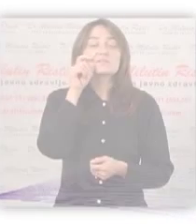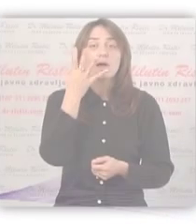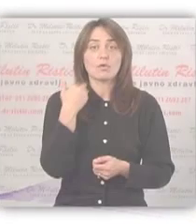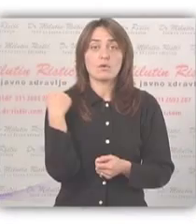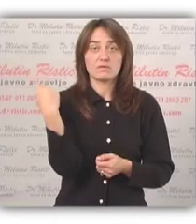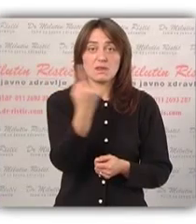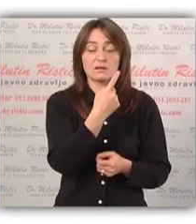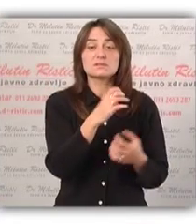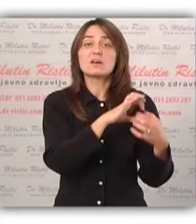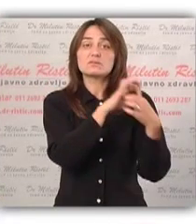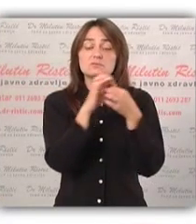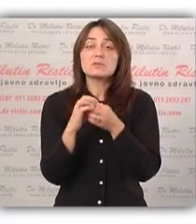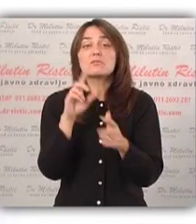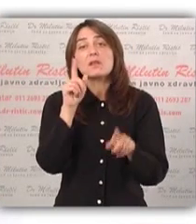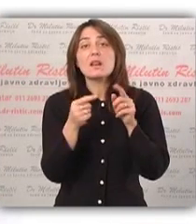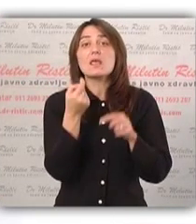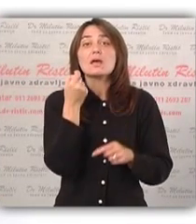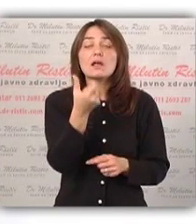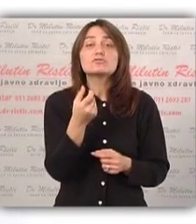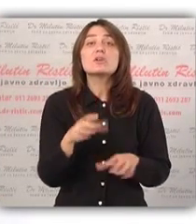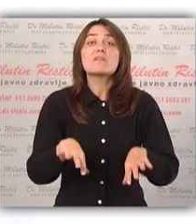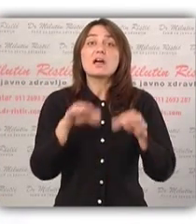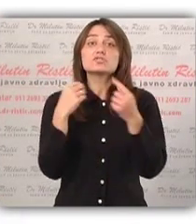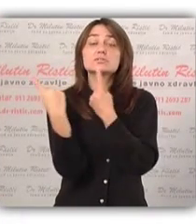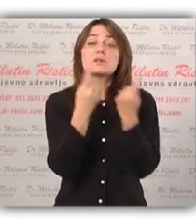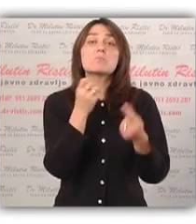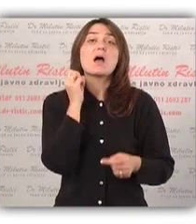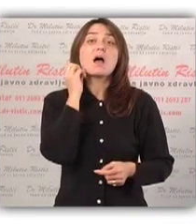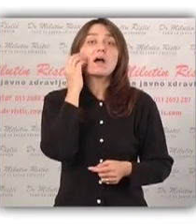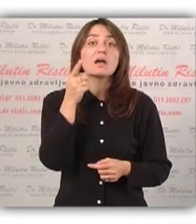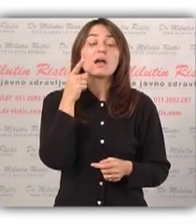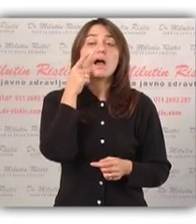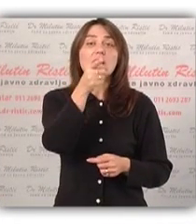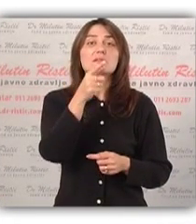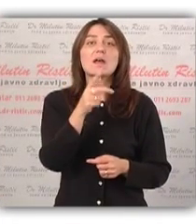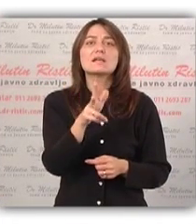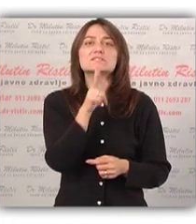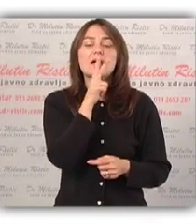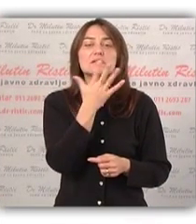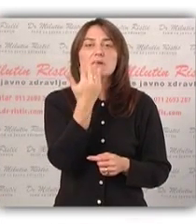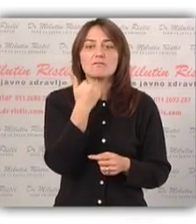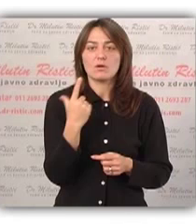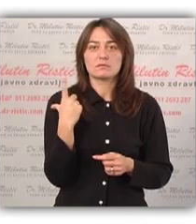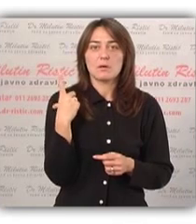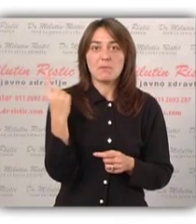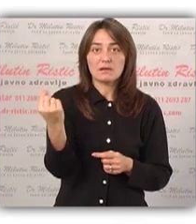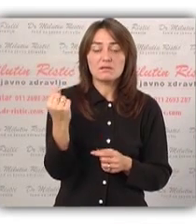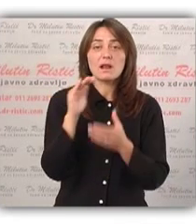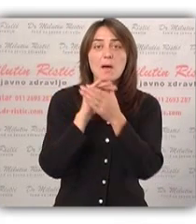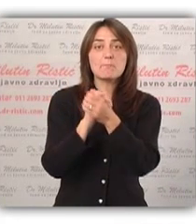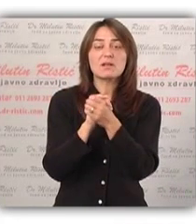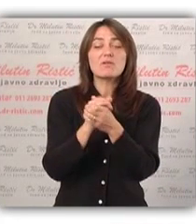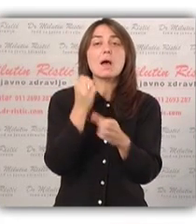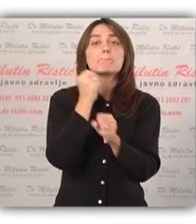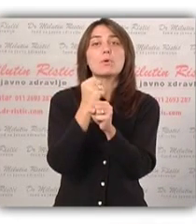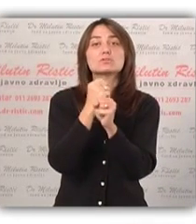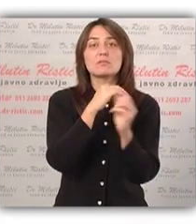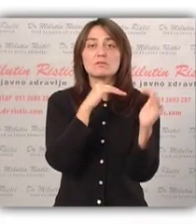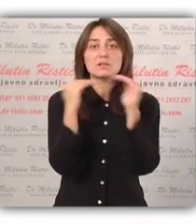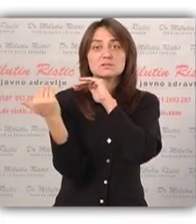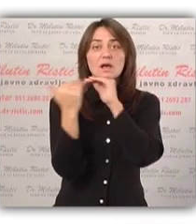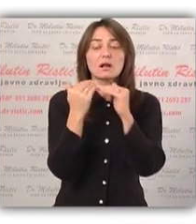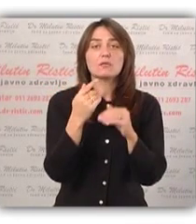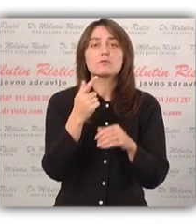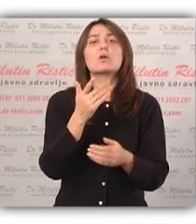Svako od nas se češći ili ređe nađe u situaciji kada na molbu ili zahtev od strane partnera, prijatelja ili poslovnih